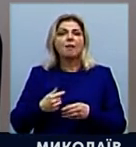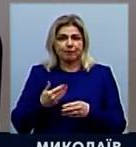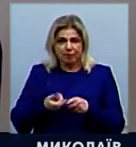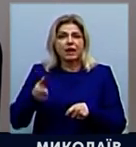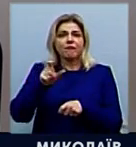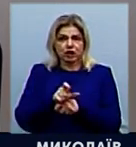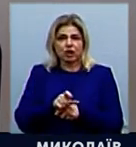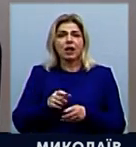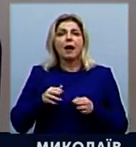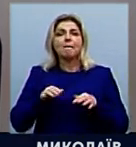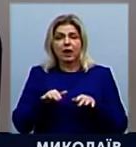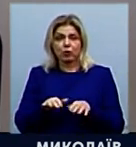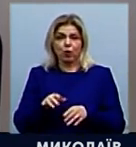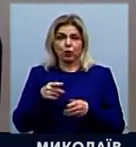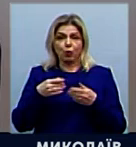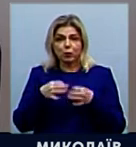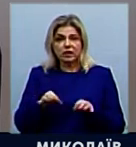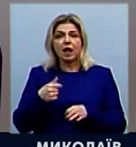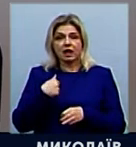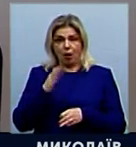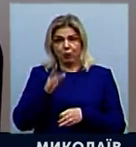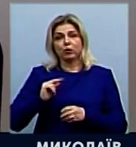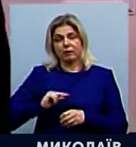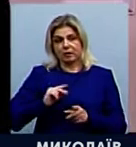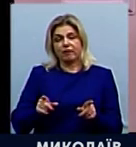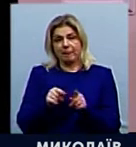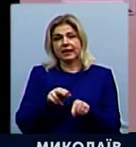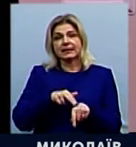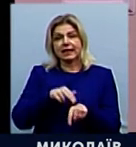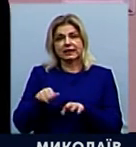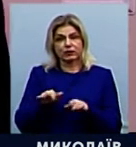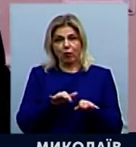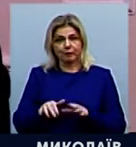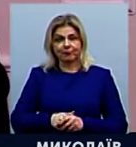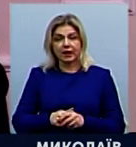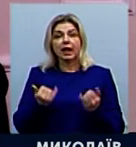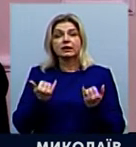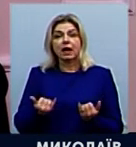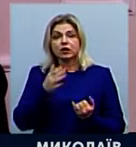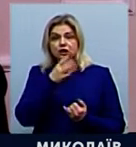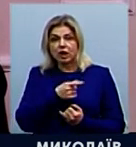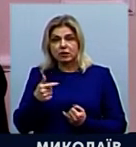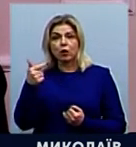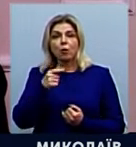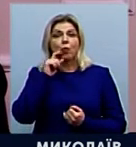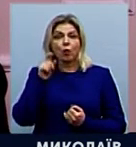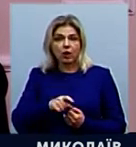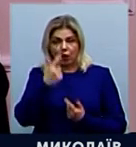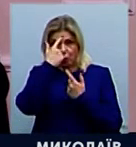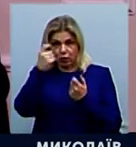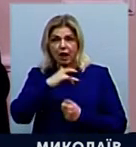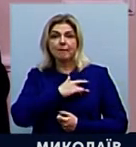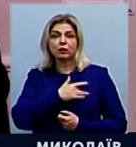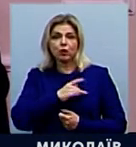визнаю свою провину і буду співпрацювати зі слідством. На даний час громадянину України оголошено підозру про